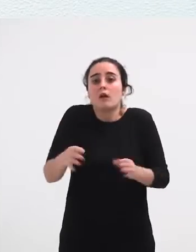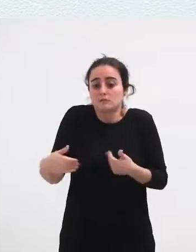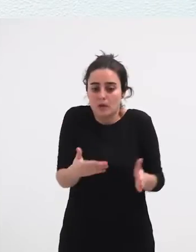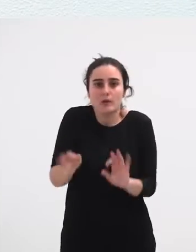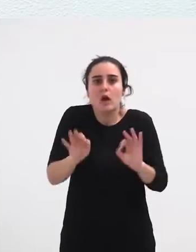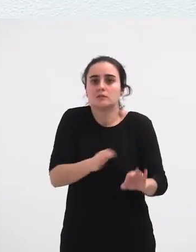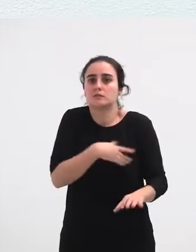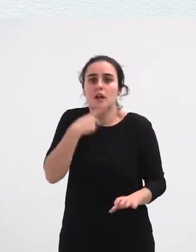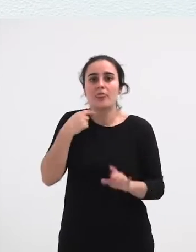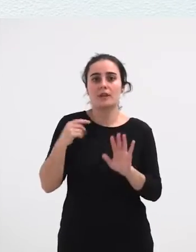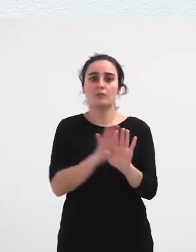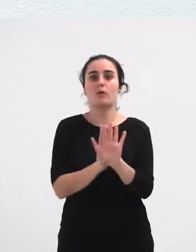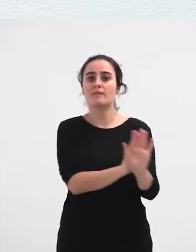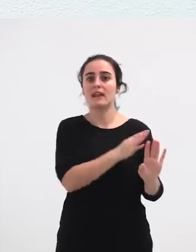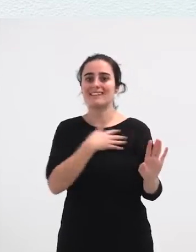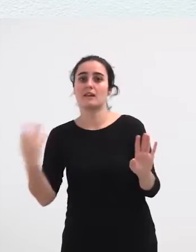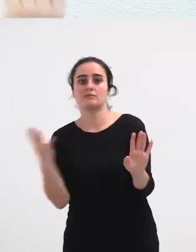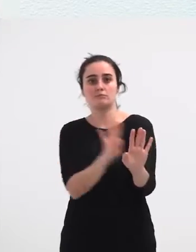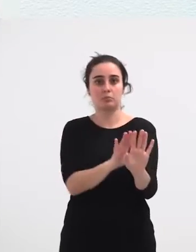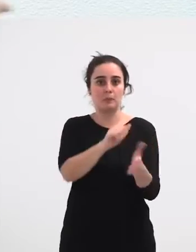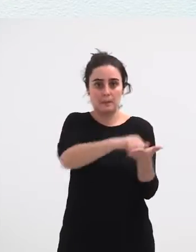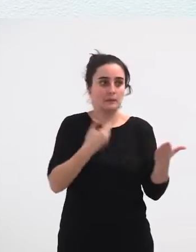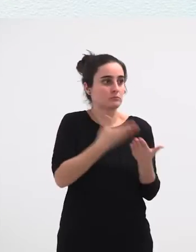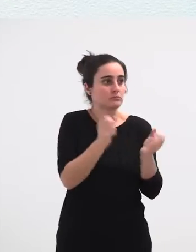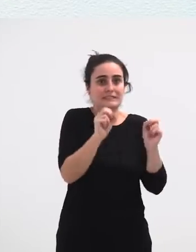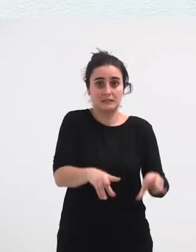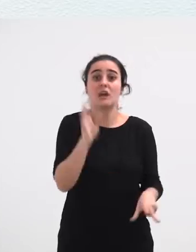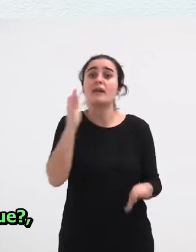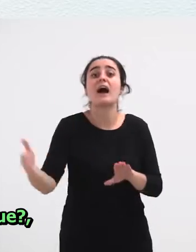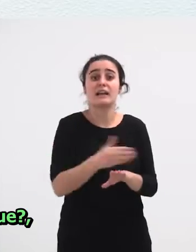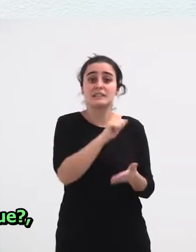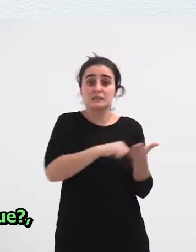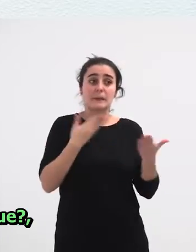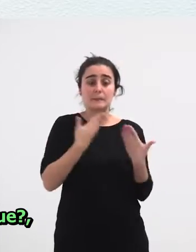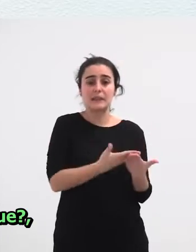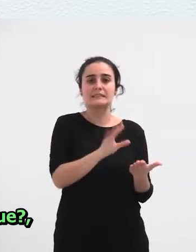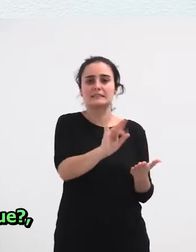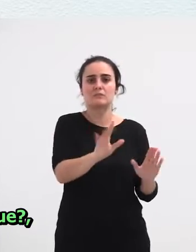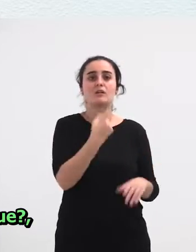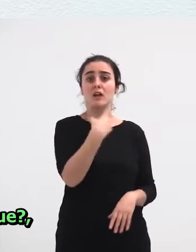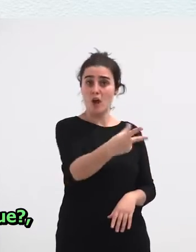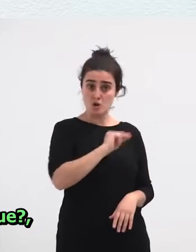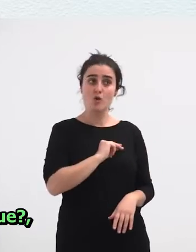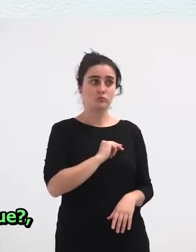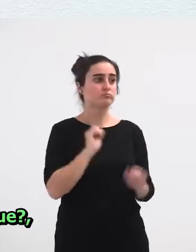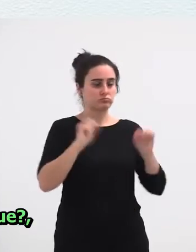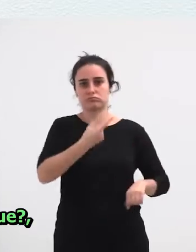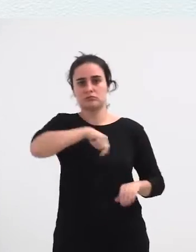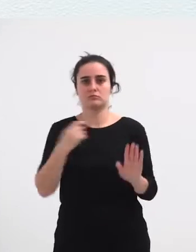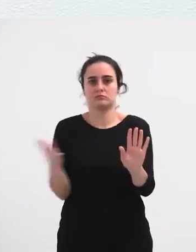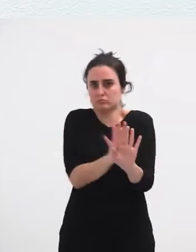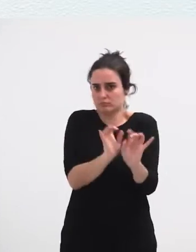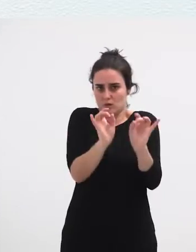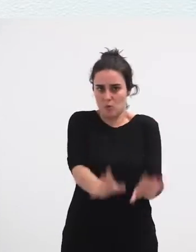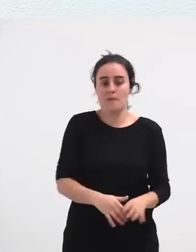Desfilean Sartzea Adoaz Baimenik Eskatu Gaben Ezt Aurretik Eskatuta Dukaten Baina Bai Bono Esaten Dute Ezezko Amaten Duzu Basartu Egingo Gera